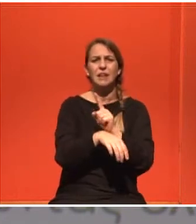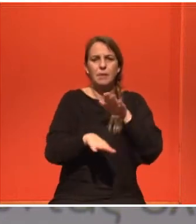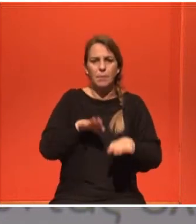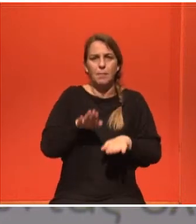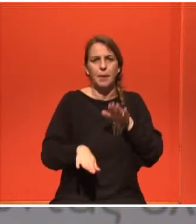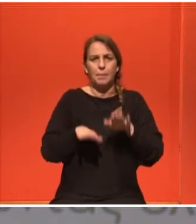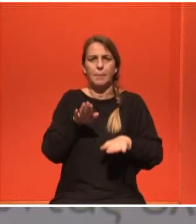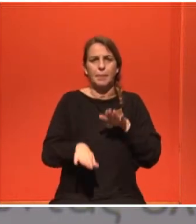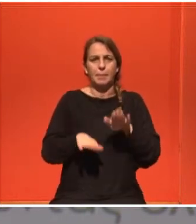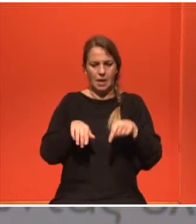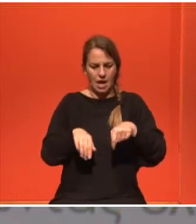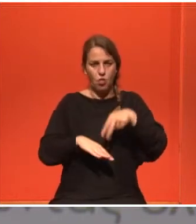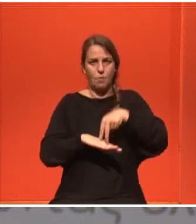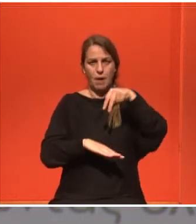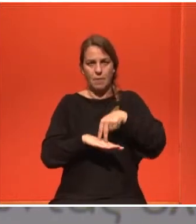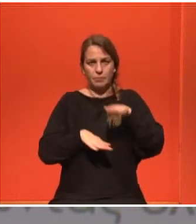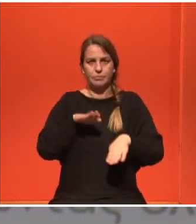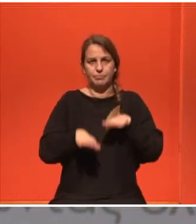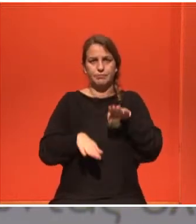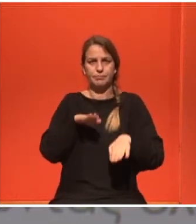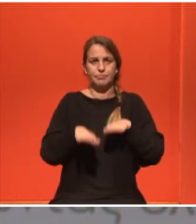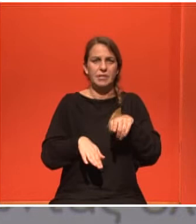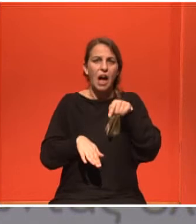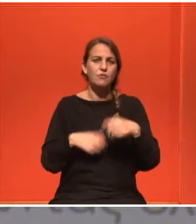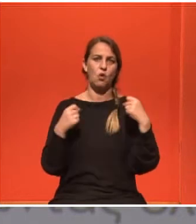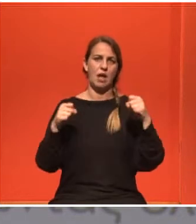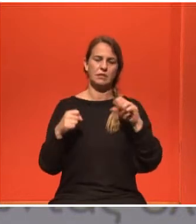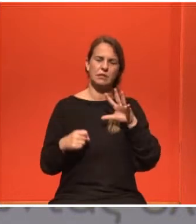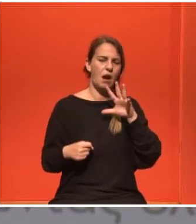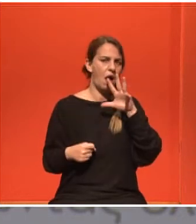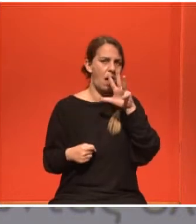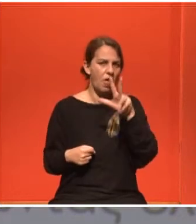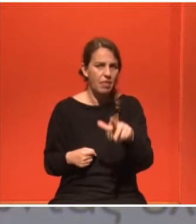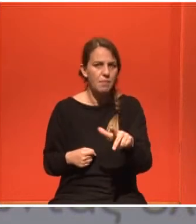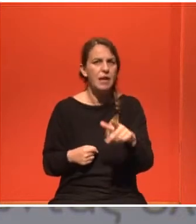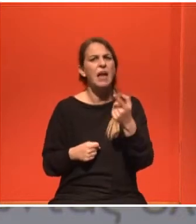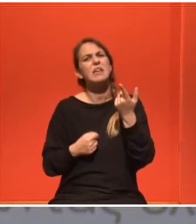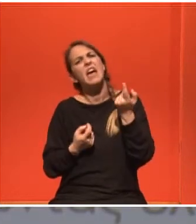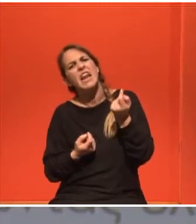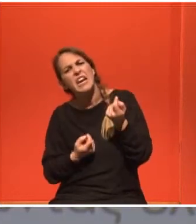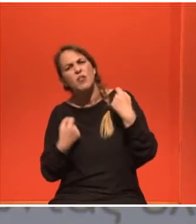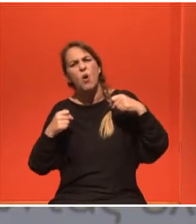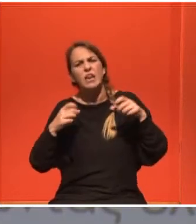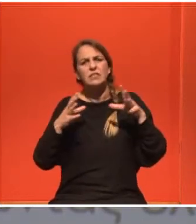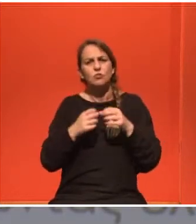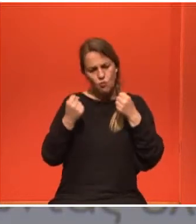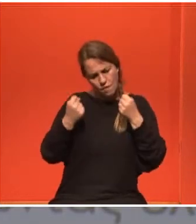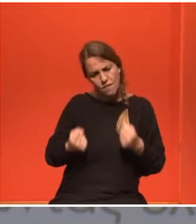βάδιν. Αυτό ήταν η άσκησή μου. Ίσως και κάποιες ασκησούλες με το βάρος του ζώματος μέχρι εκεί.